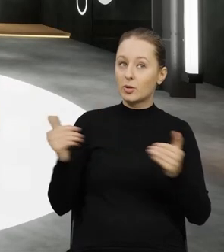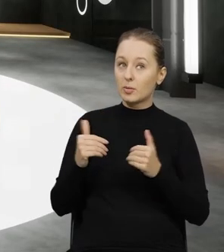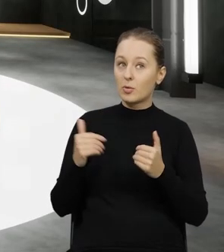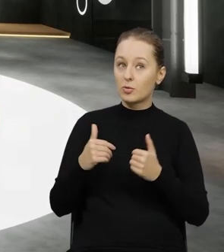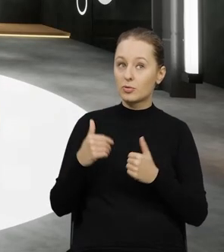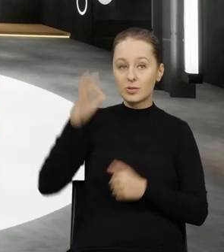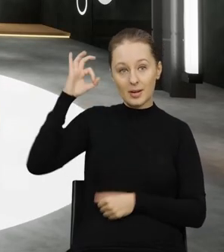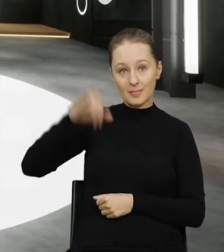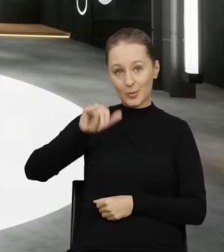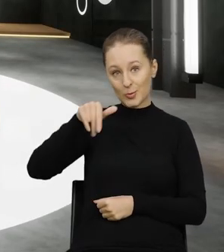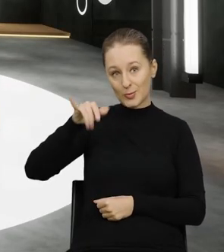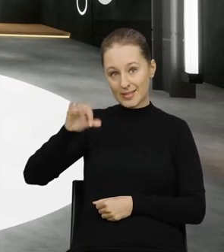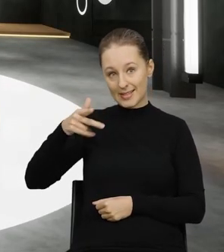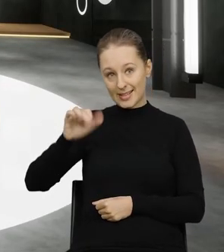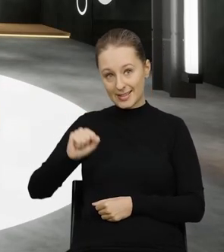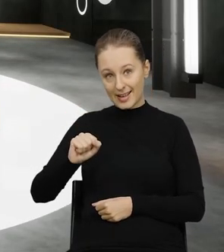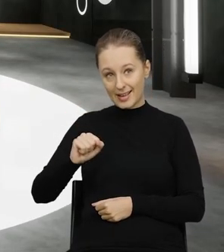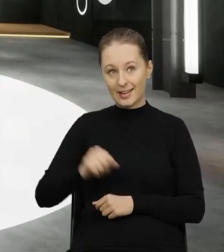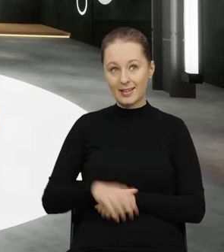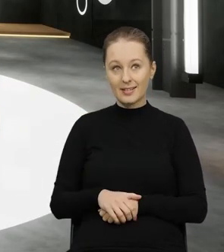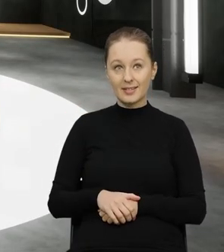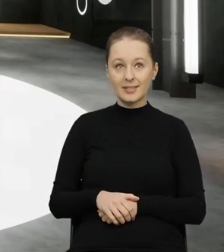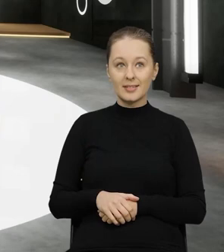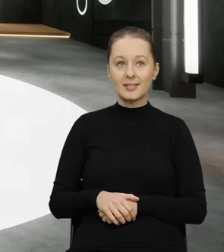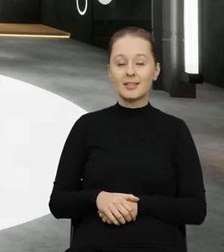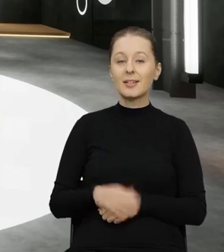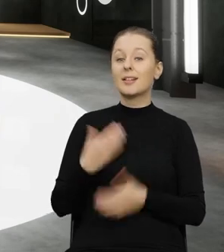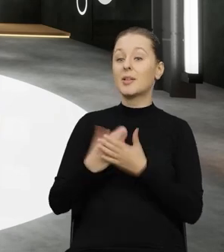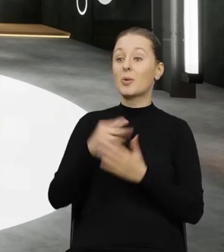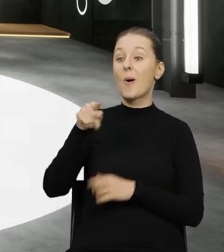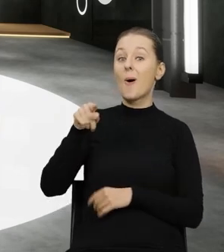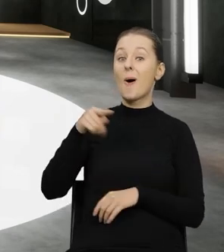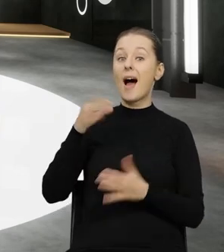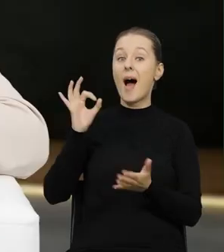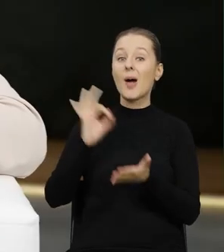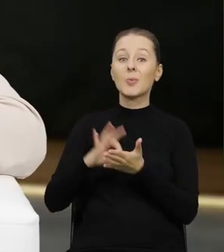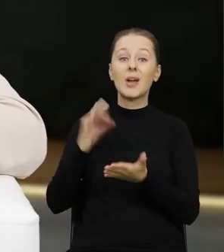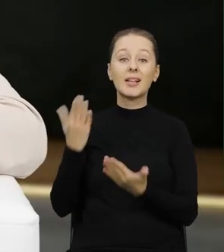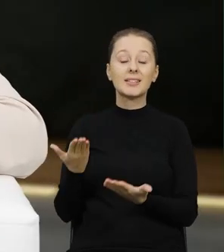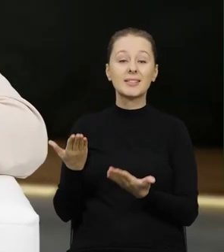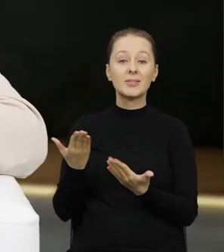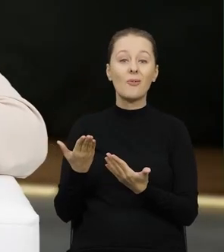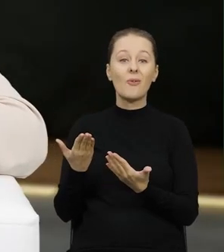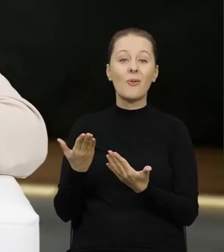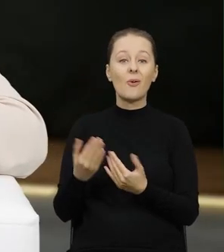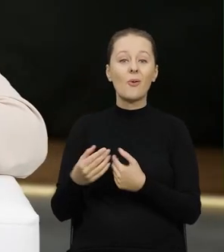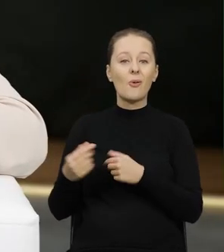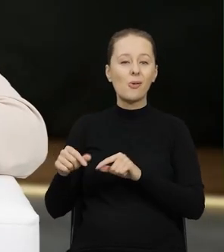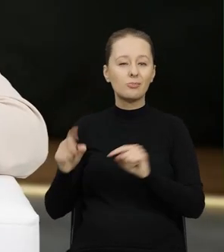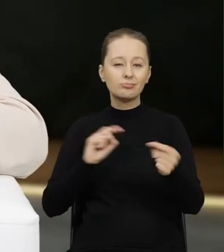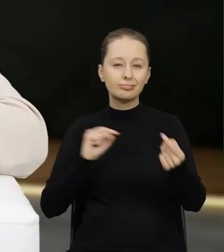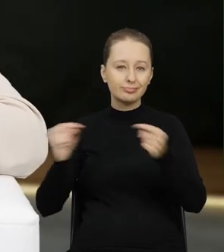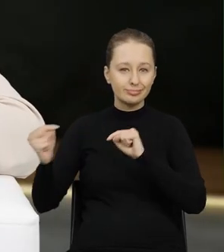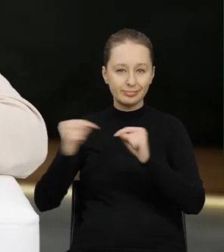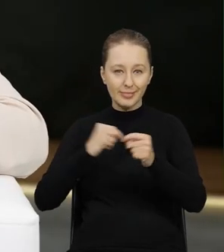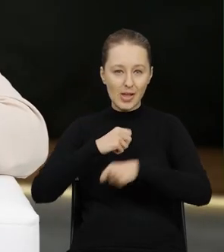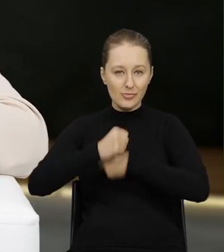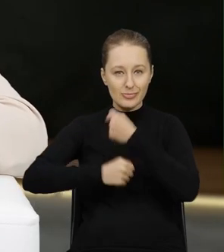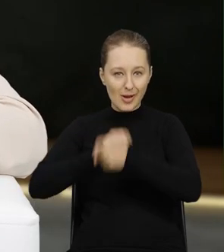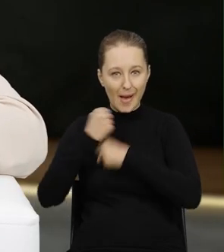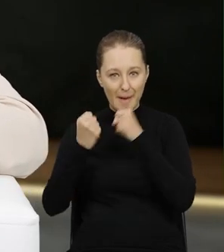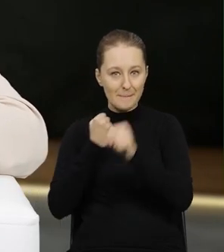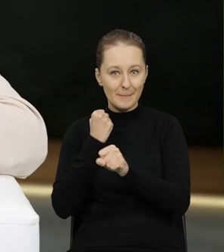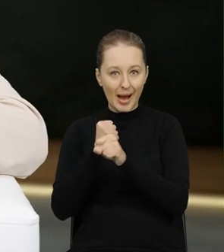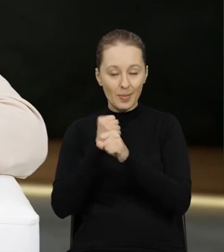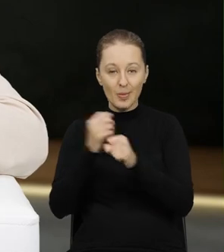może Pani Justyna jeszcze męczymy ponieważ akurat toczą się prace nad